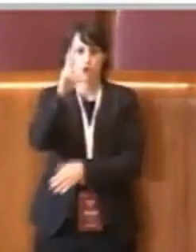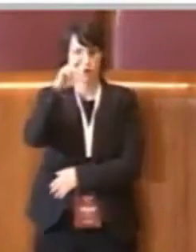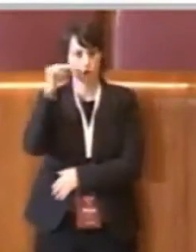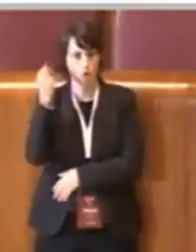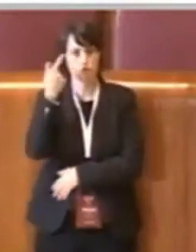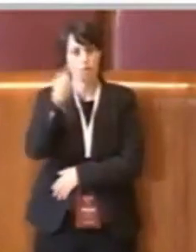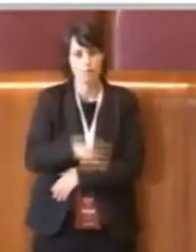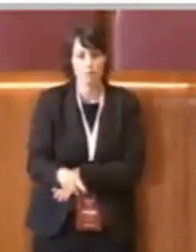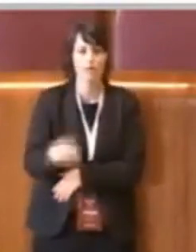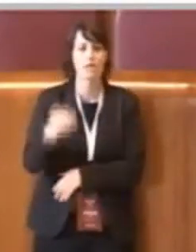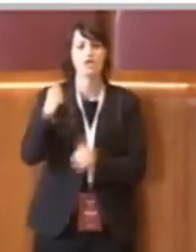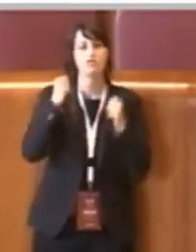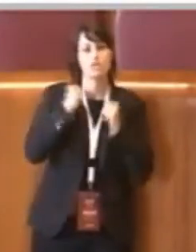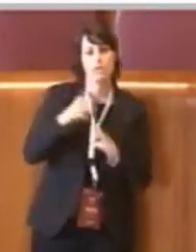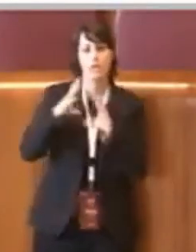imprese. Grazie